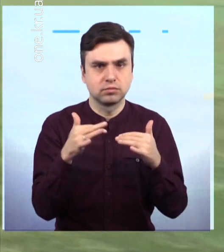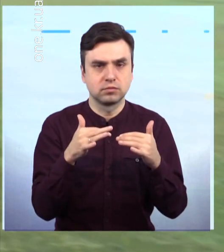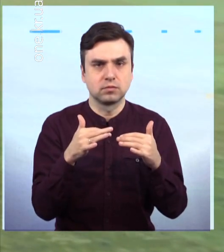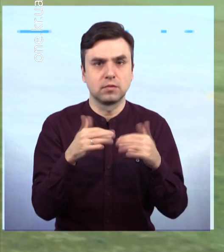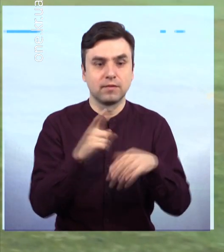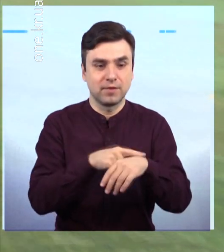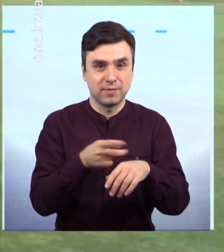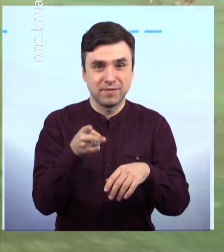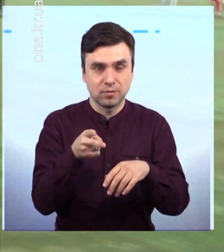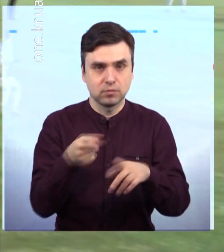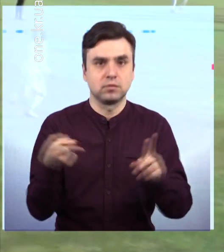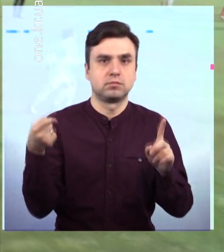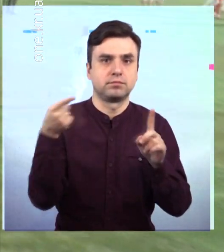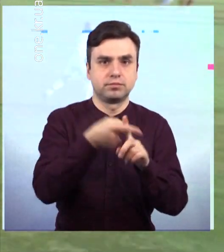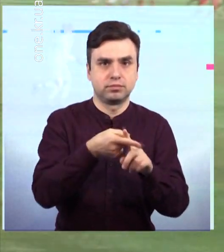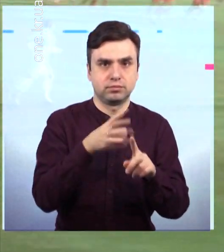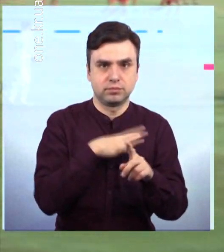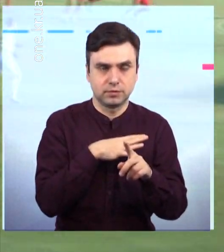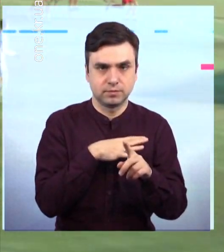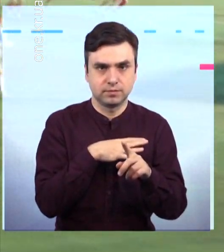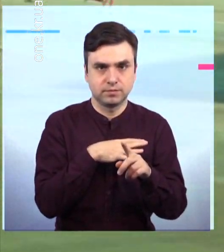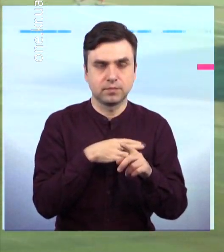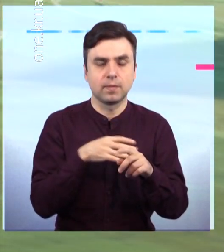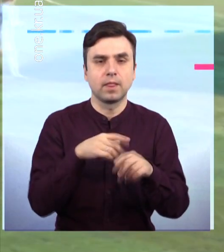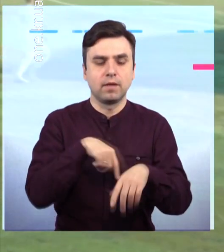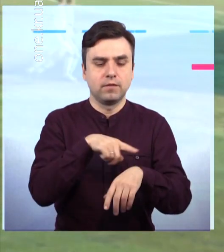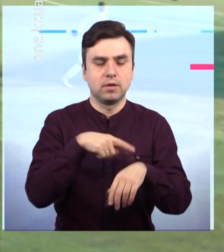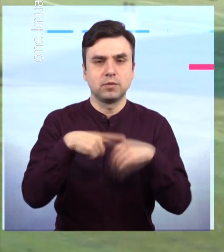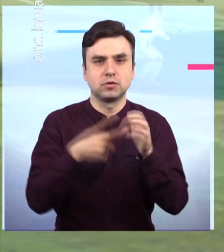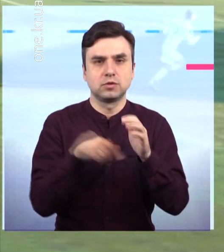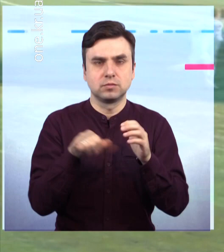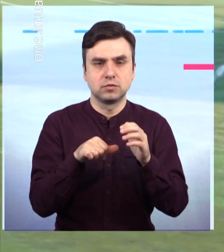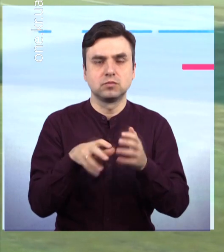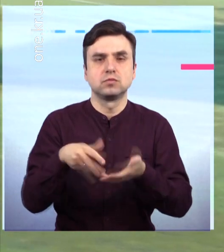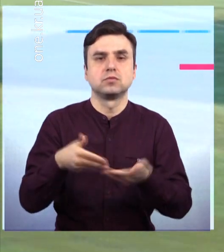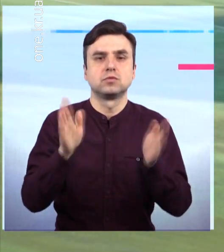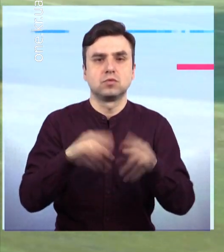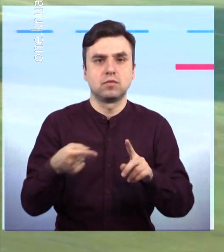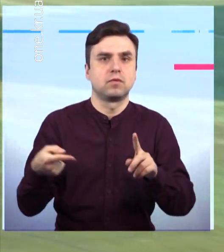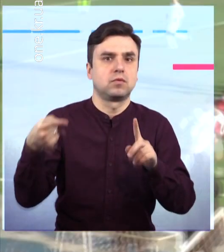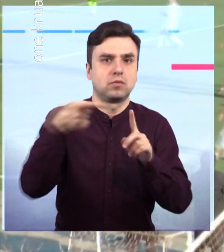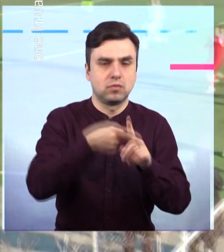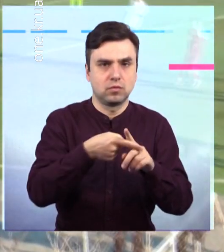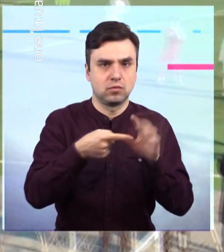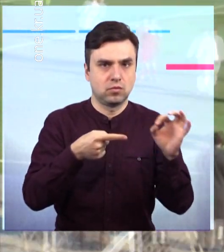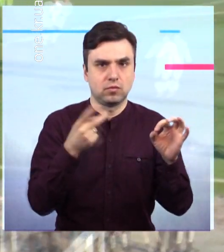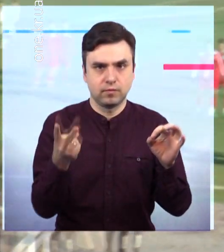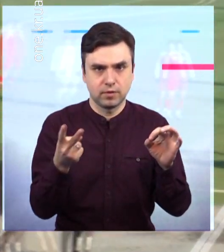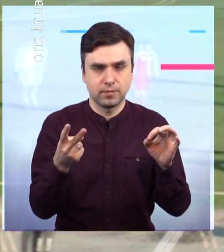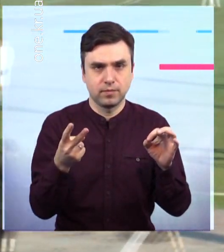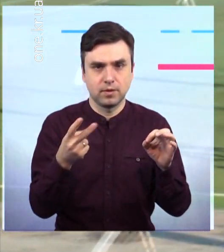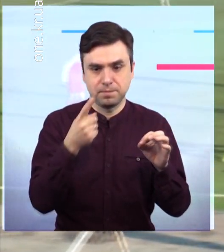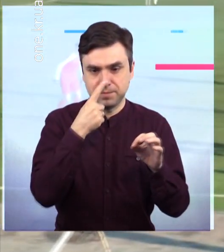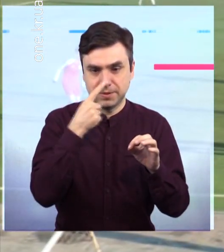На 16-й хвилині кривбасівці знову подвоїли свою перевагу 0-2. Вже під кінець першого тайму ФК Кривбас-2